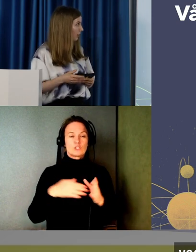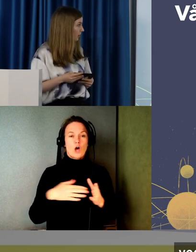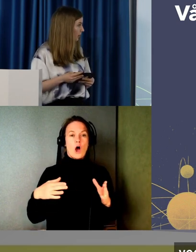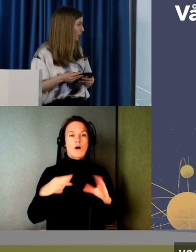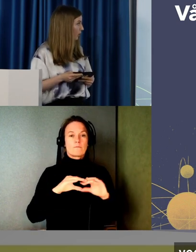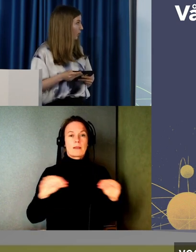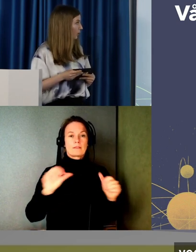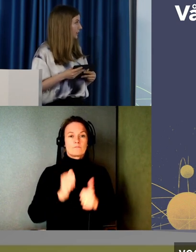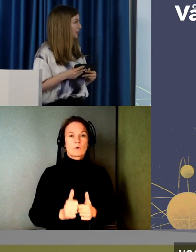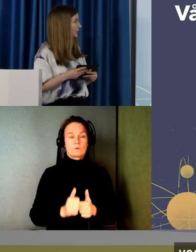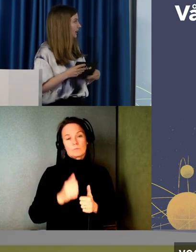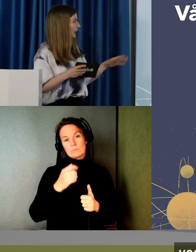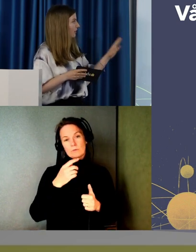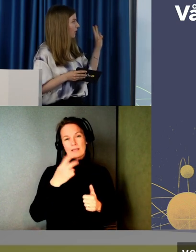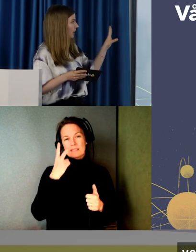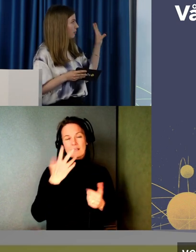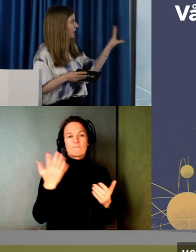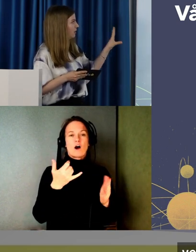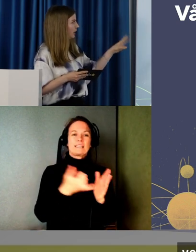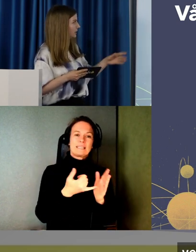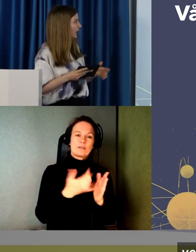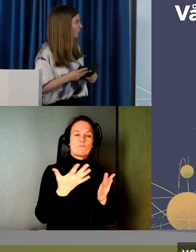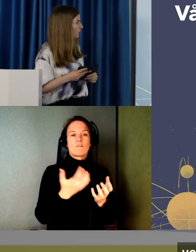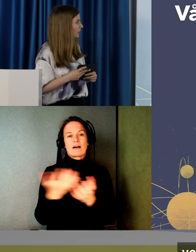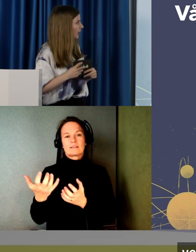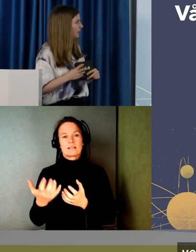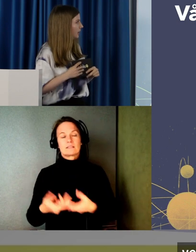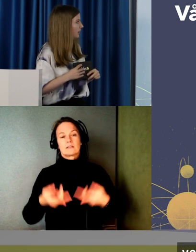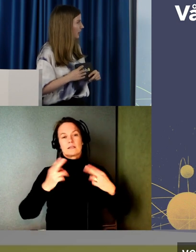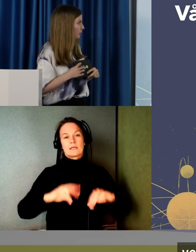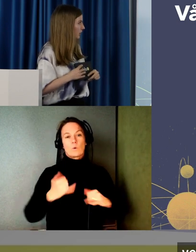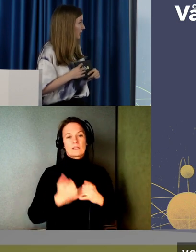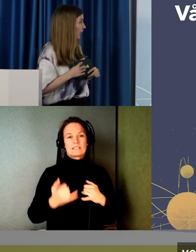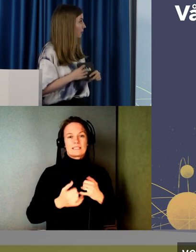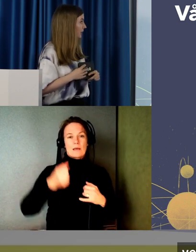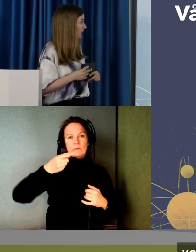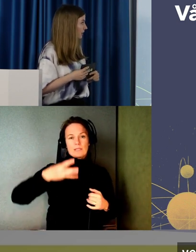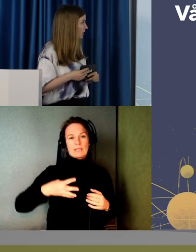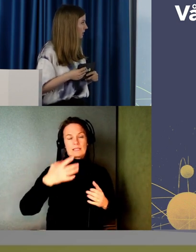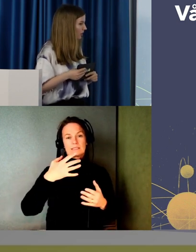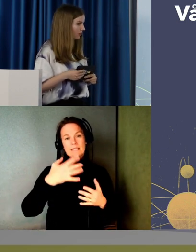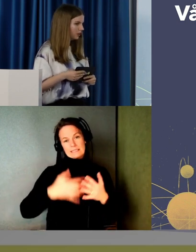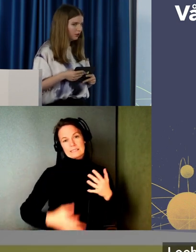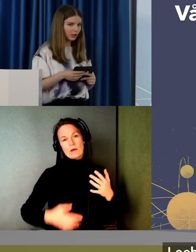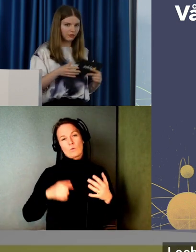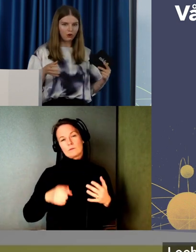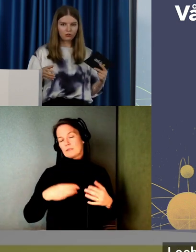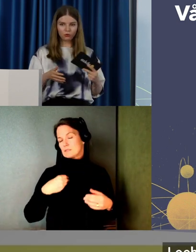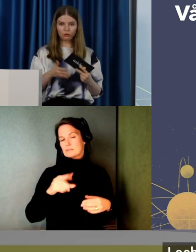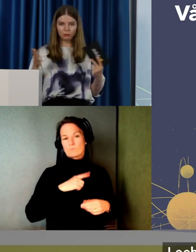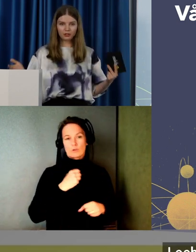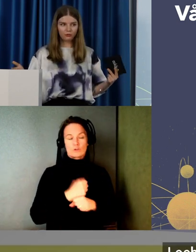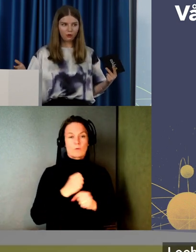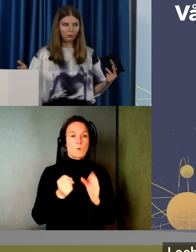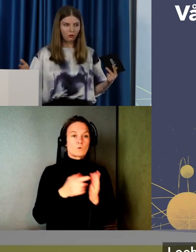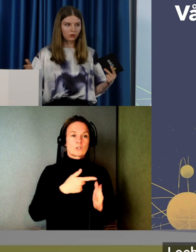fattas. Och den sista grejen var den här priolistan. Och den gick det in väldigt mycket arbete i. I och med att vi har